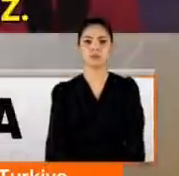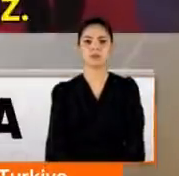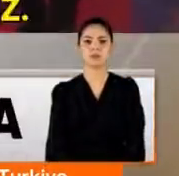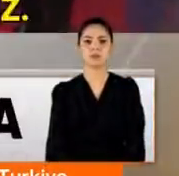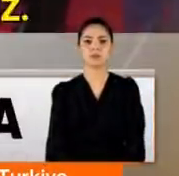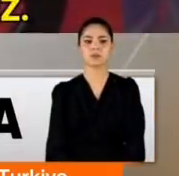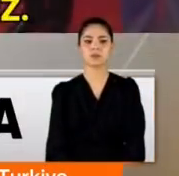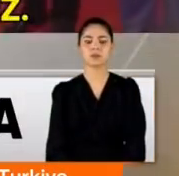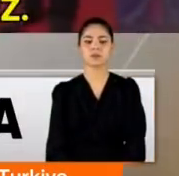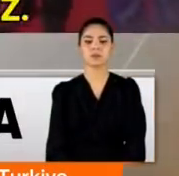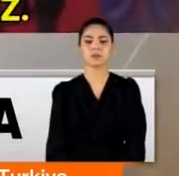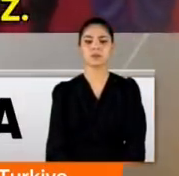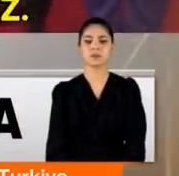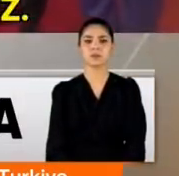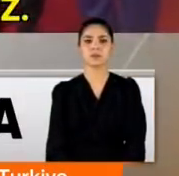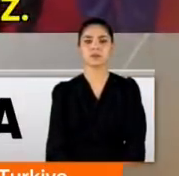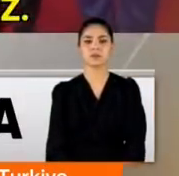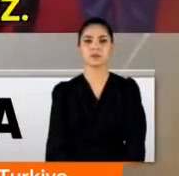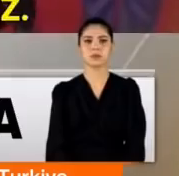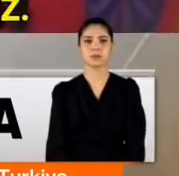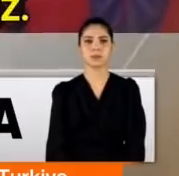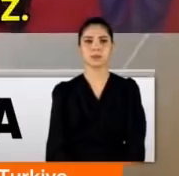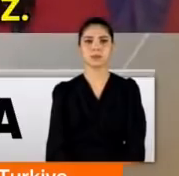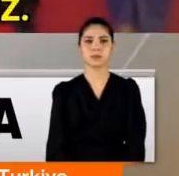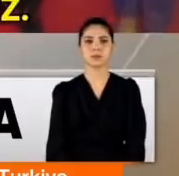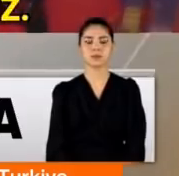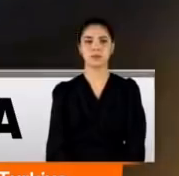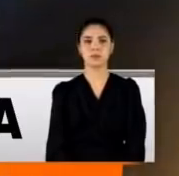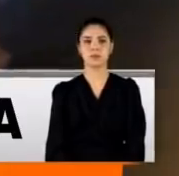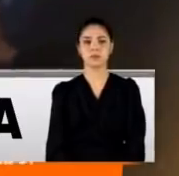Her yalanın, her iftiranın hesabını vereceksiniz.